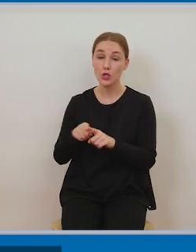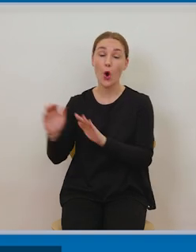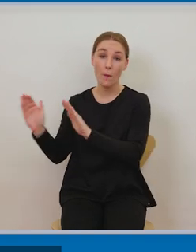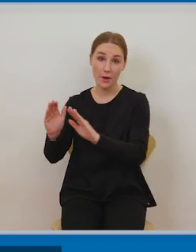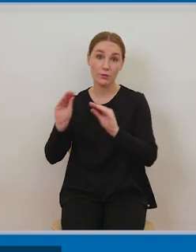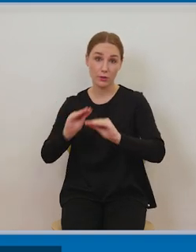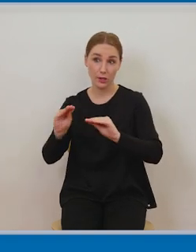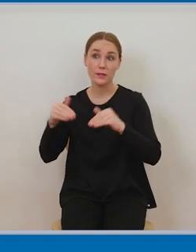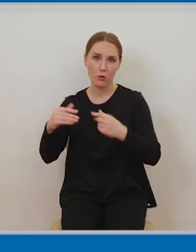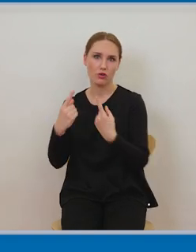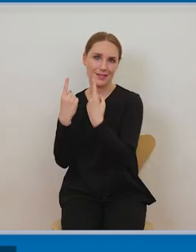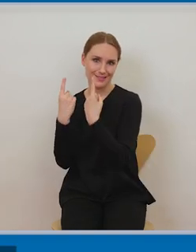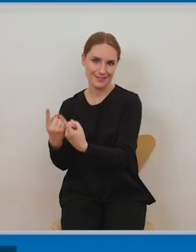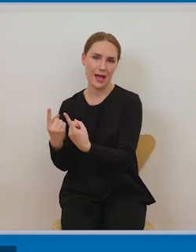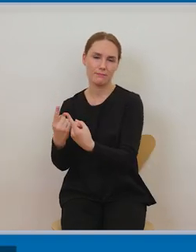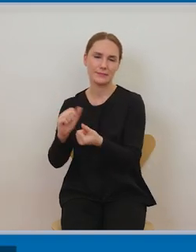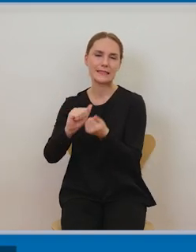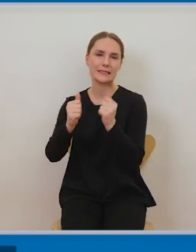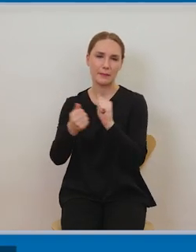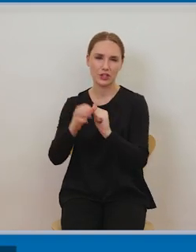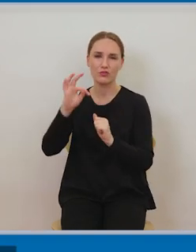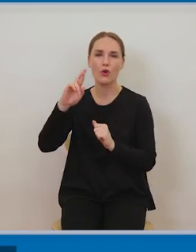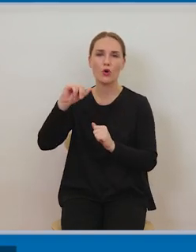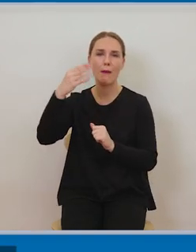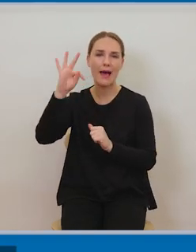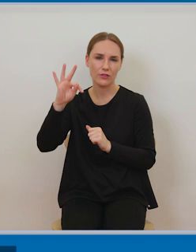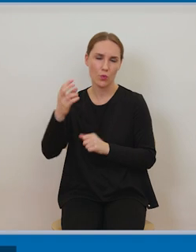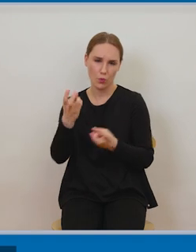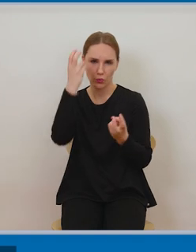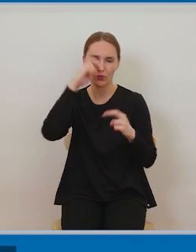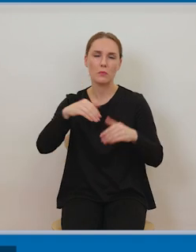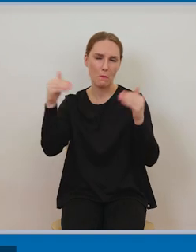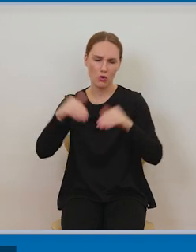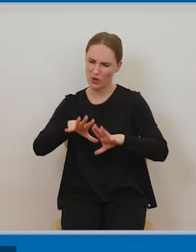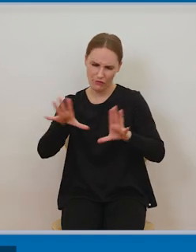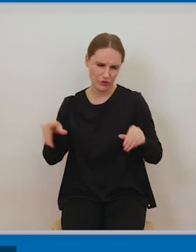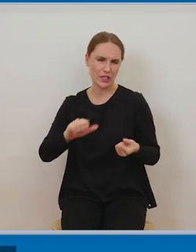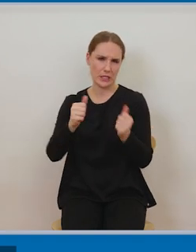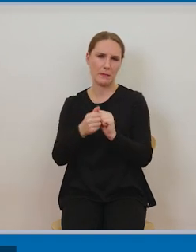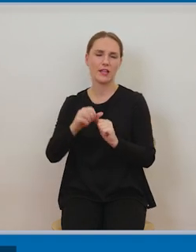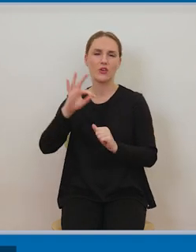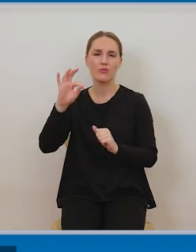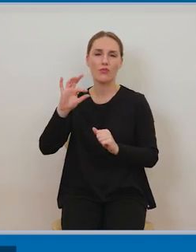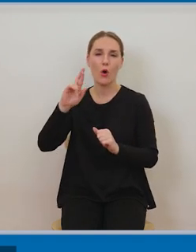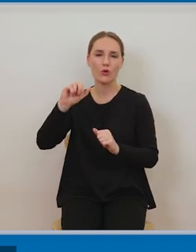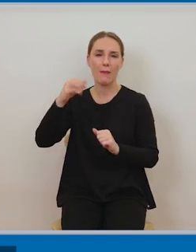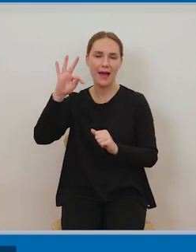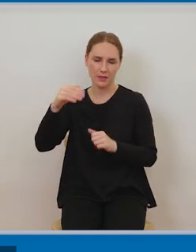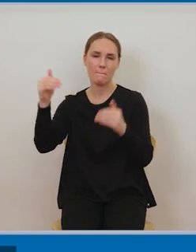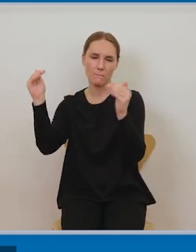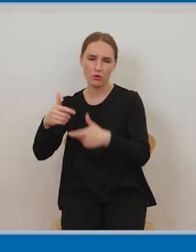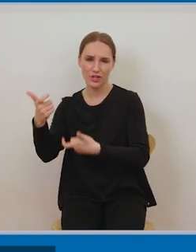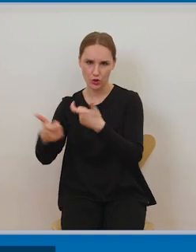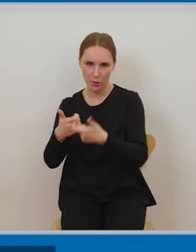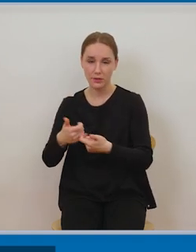niepełnosprawności, muszą ułatwiać właśnie skorzystanie z danego utworu. Te